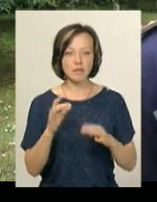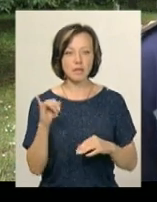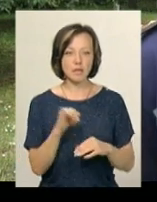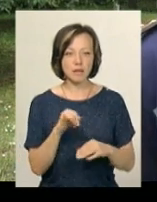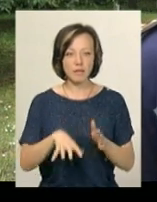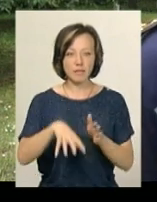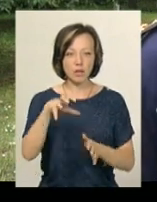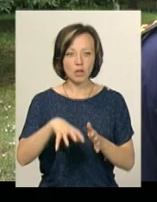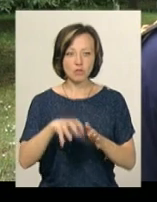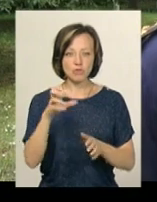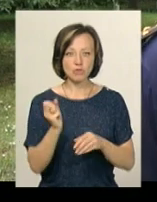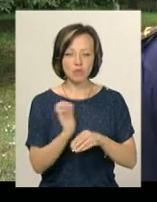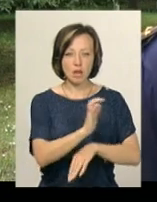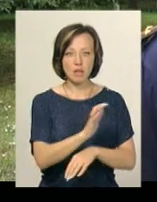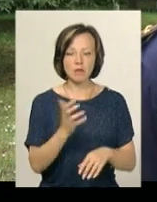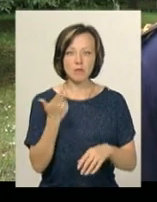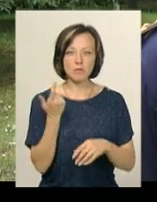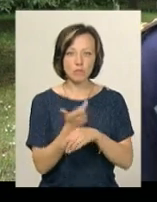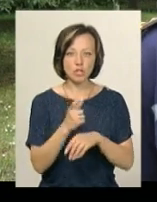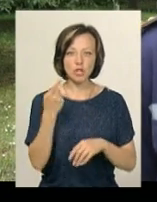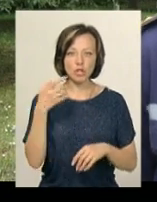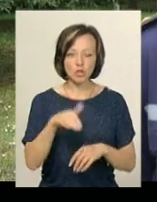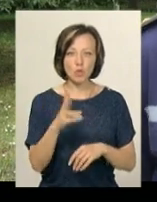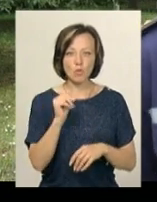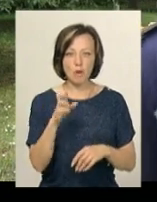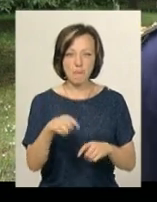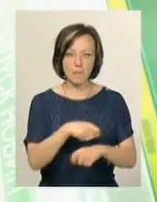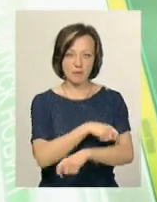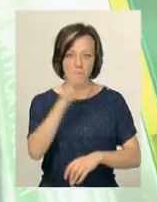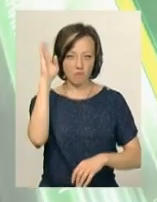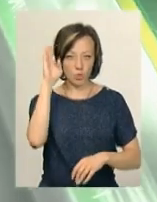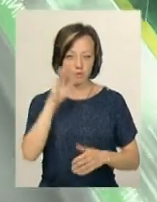відкачали більше тисячі метрів кубічних води.